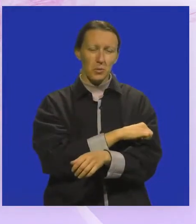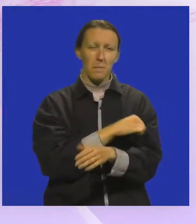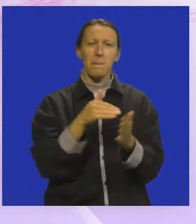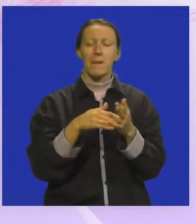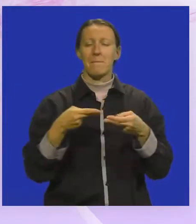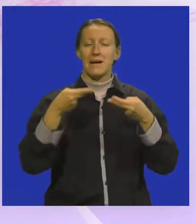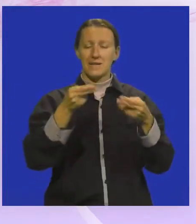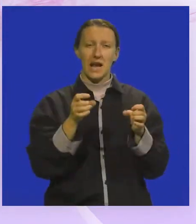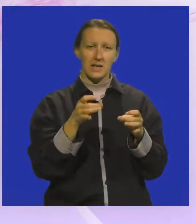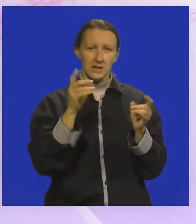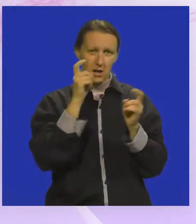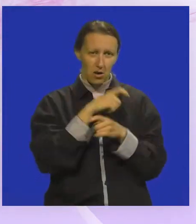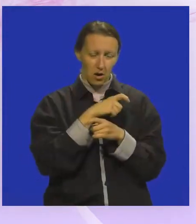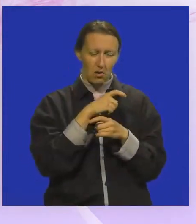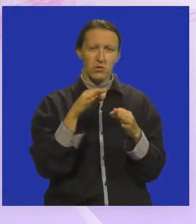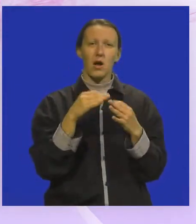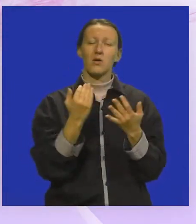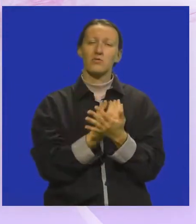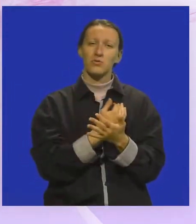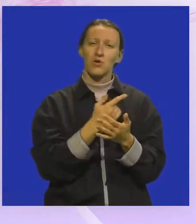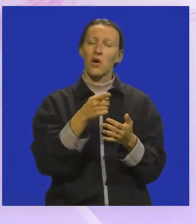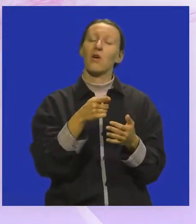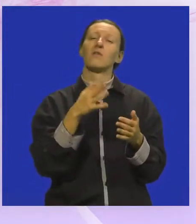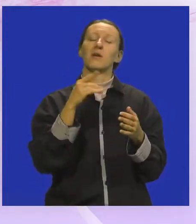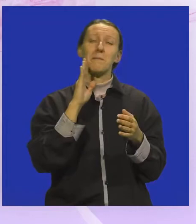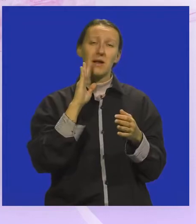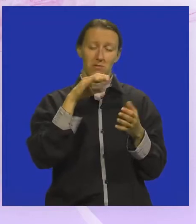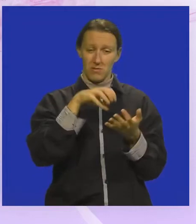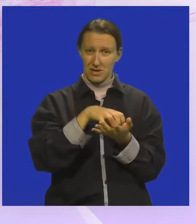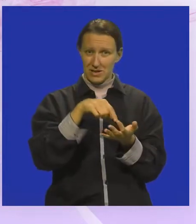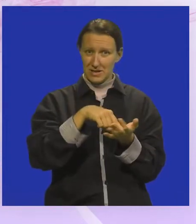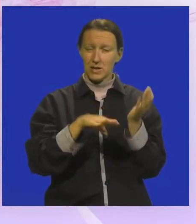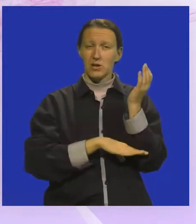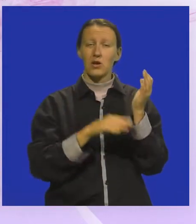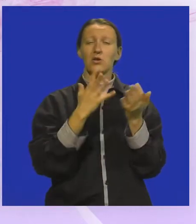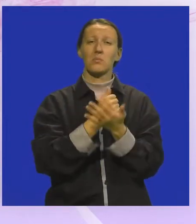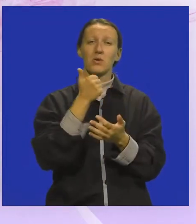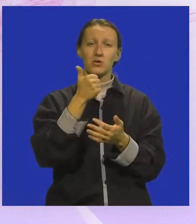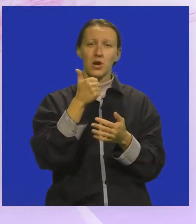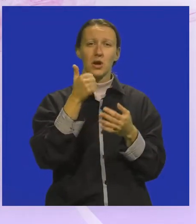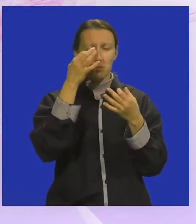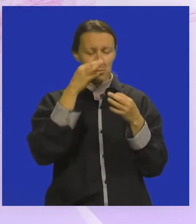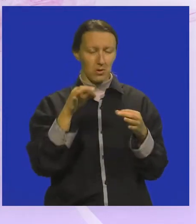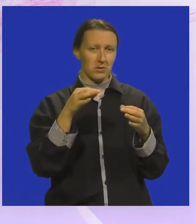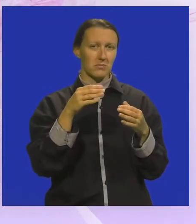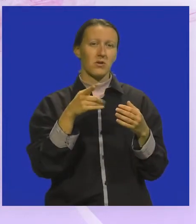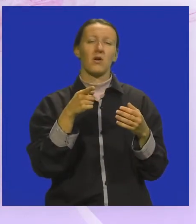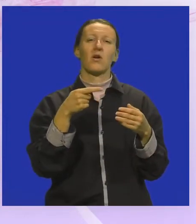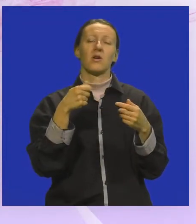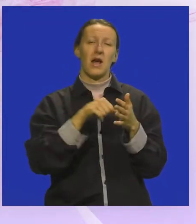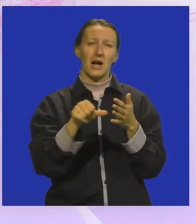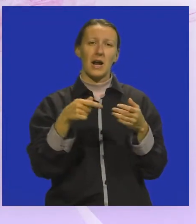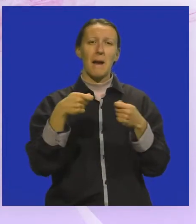treba stići na dresu općine, a uz novu titulu ladonja Smedulinske place dobila je još jednu posebnu nagradu. Partner